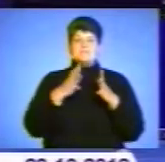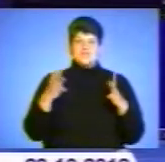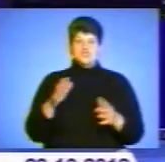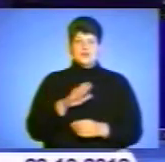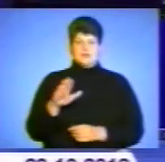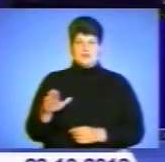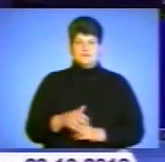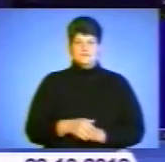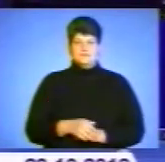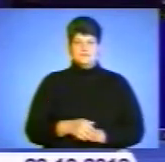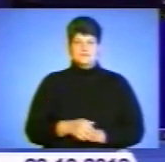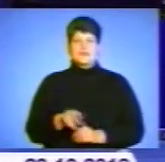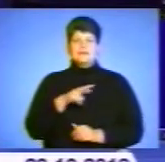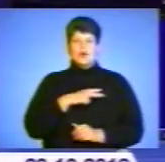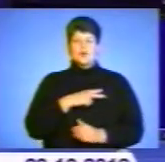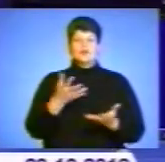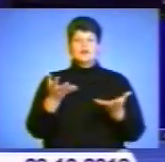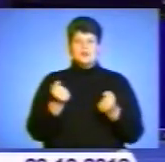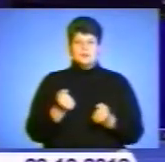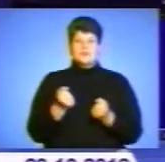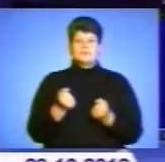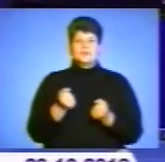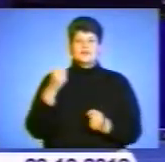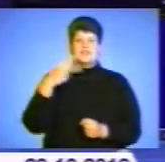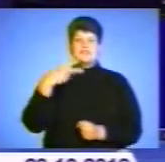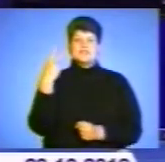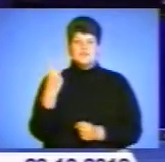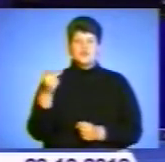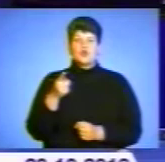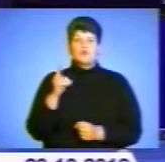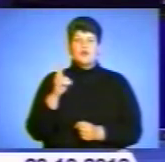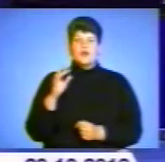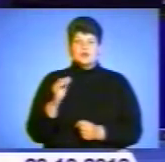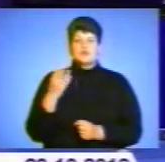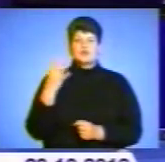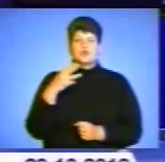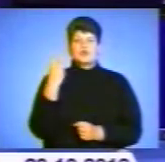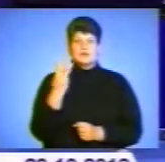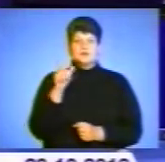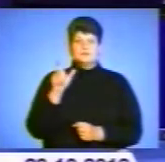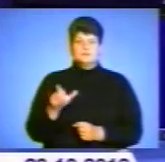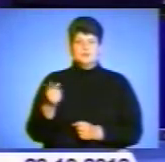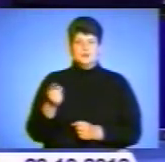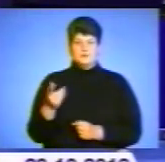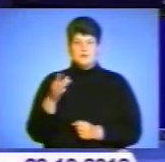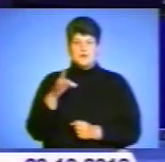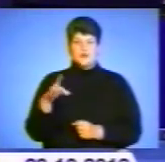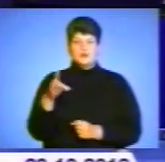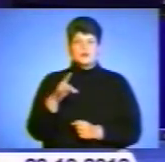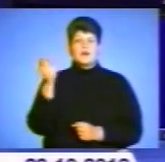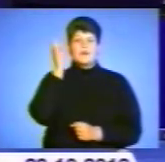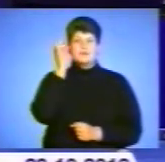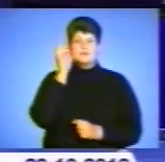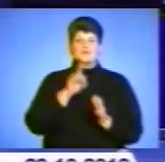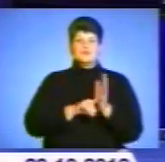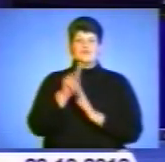Нагороди отримали 22 тернополянки та 43 жительки Тернопільського району. Нагадаємо, що з початку